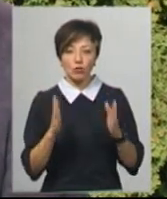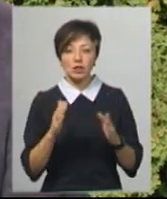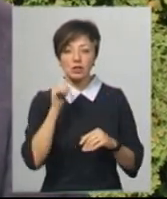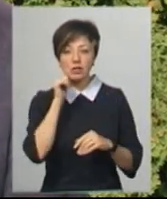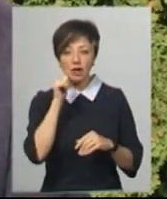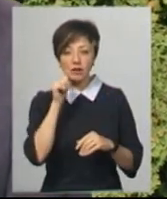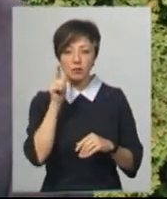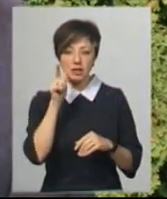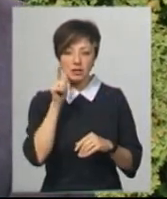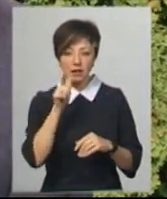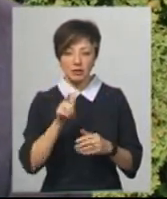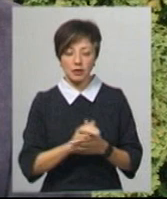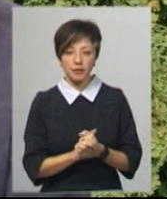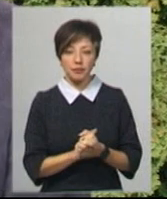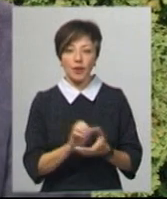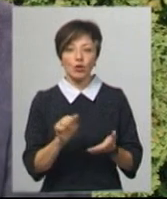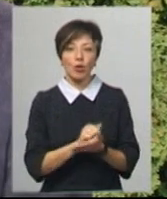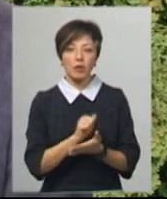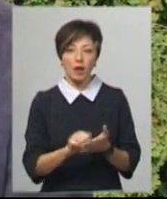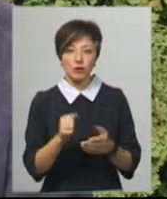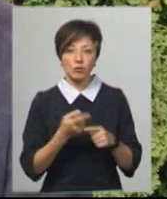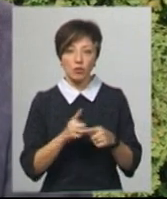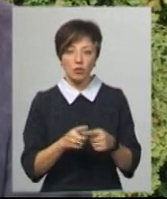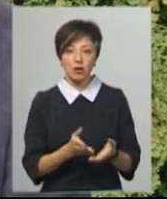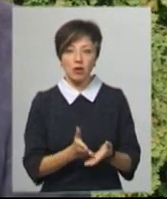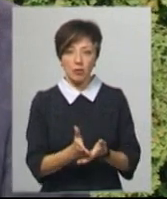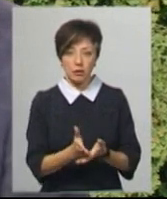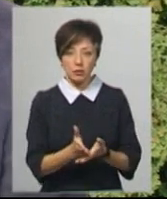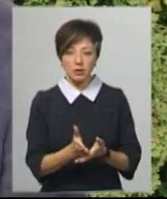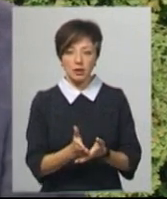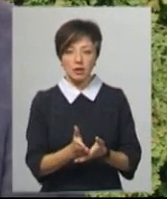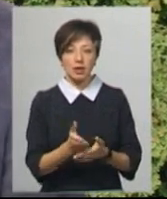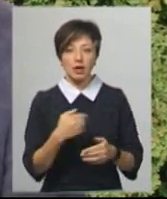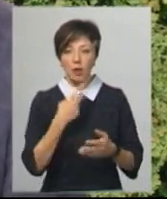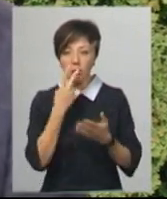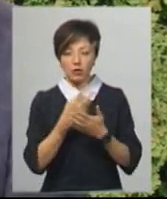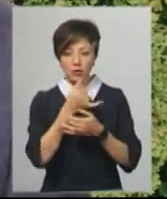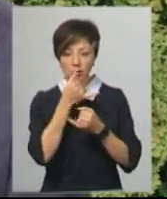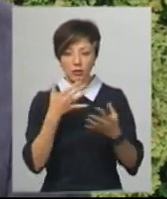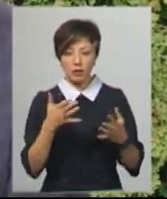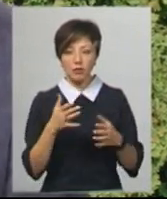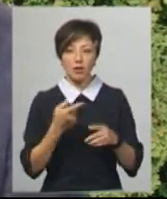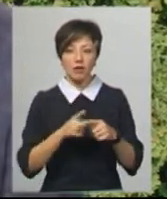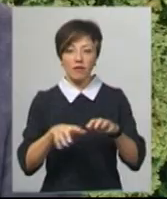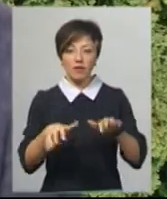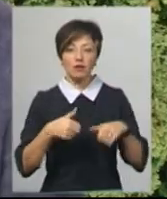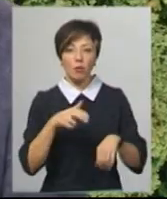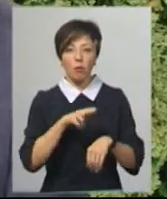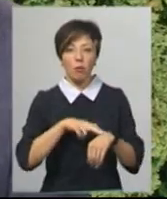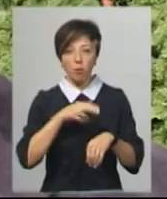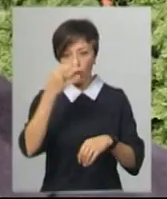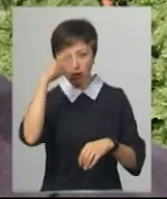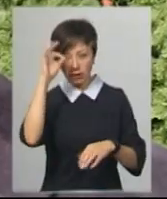завтра, післязавтра. Документацію по даному напрямку, якраз тих залів, я теж бачити не міг, тому що вона вилучена поліцією, вона